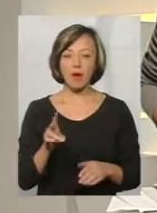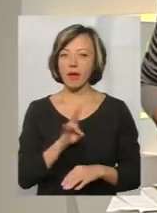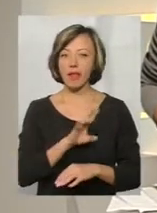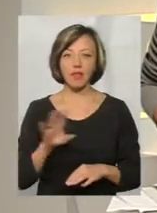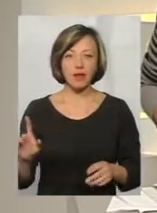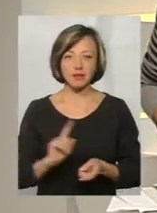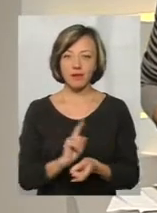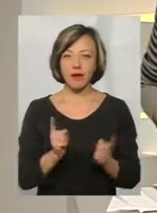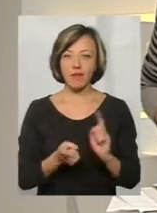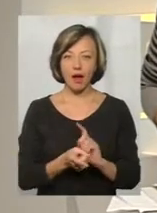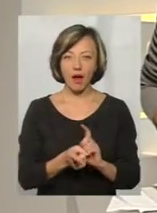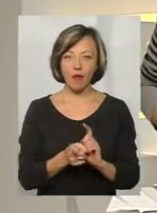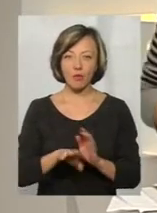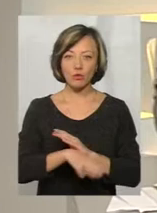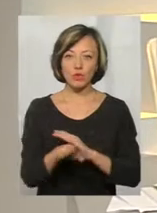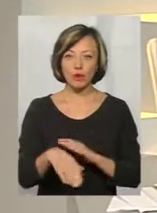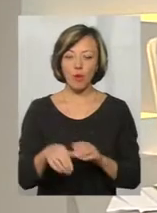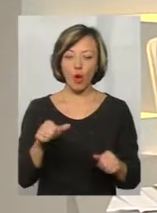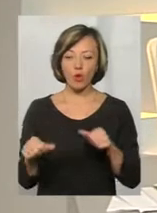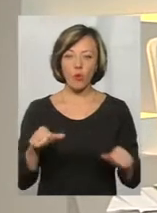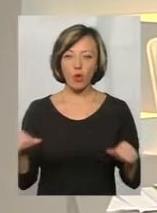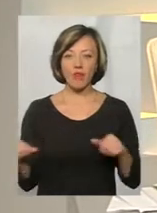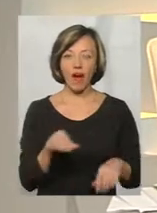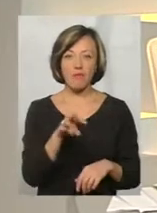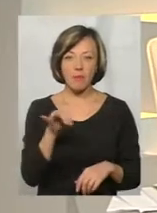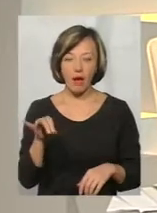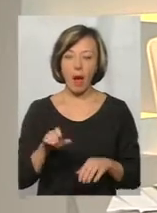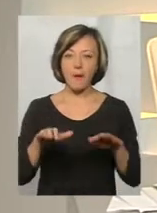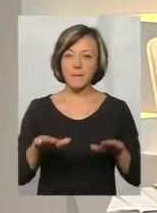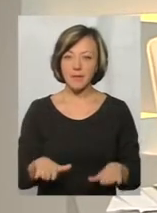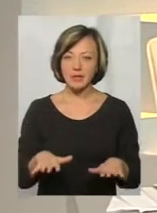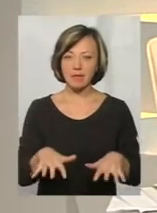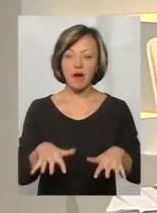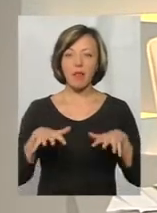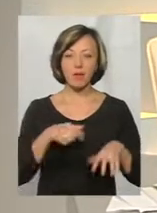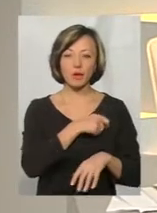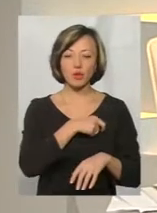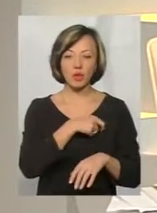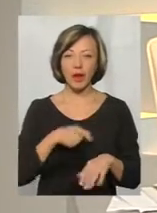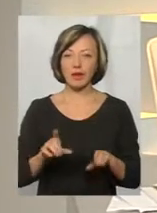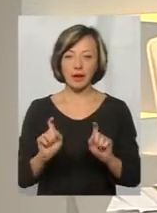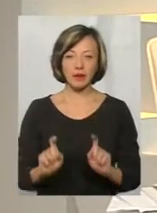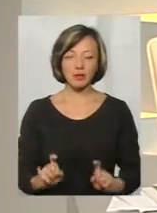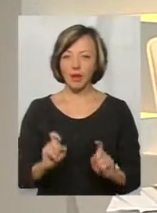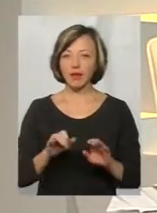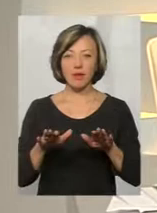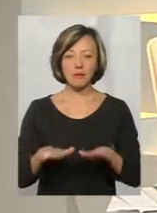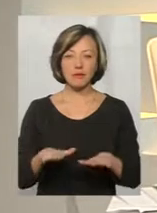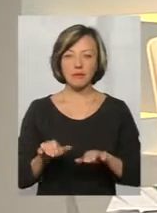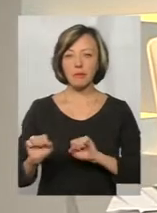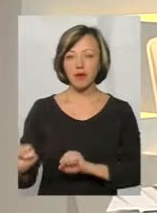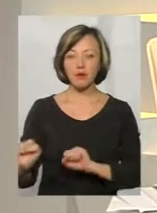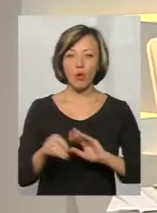кнопкодавами, а місце в парламенті, депутатське крісло не стало місцем прихистку